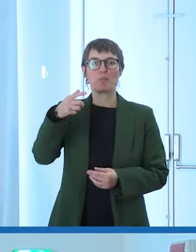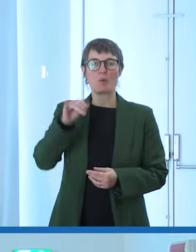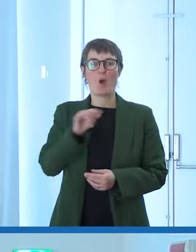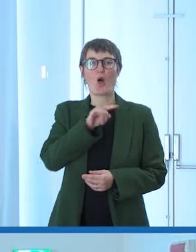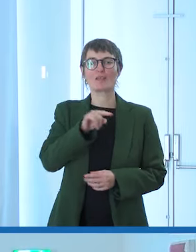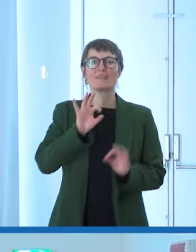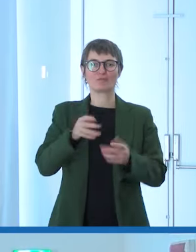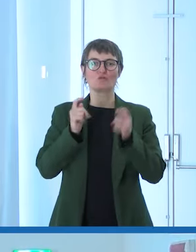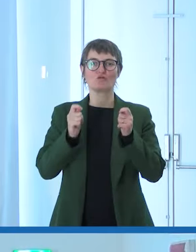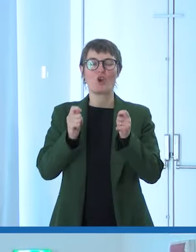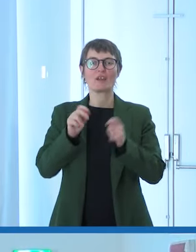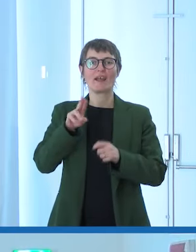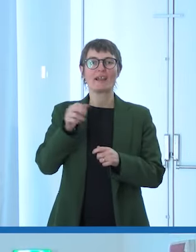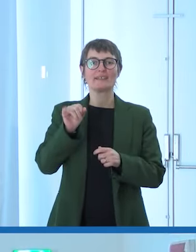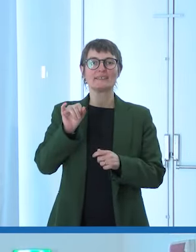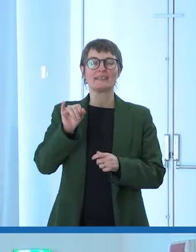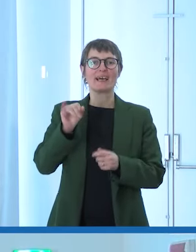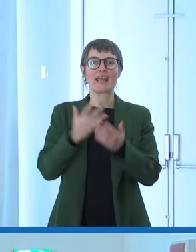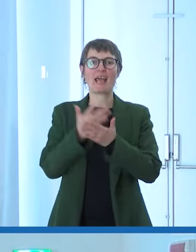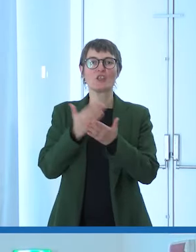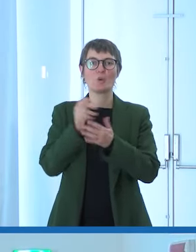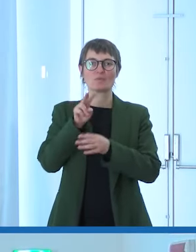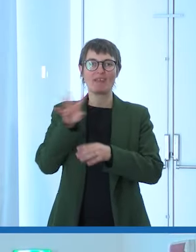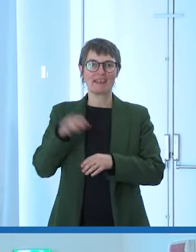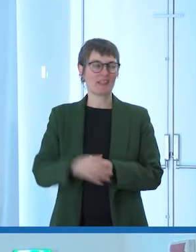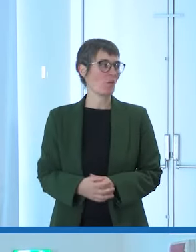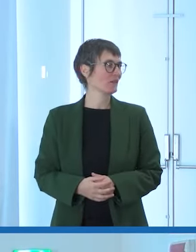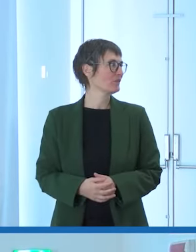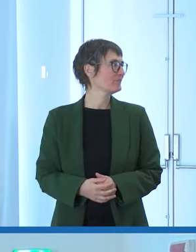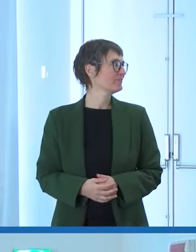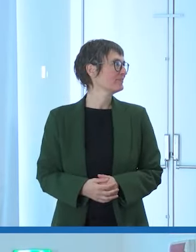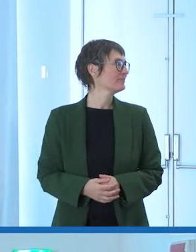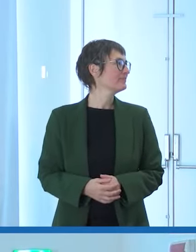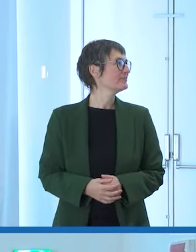mi raccomando questa finanziaria venga a vota